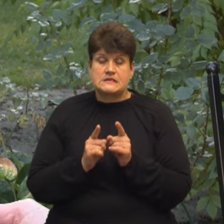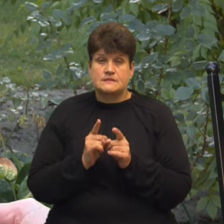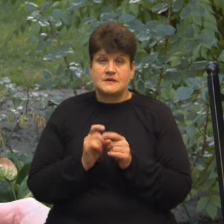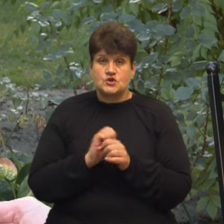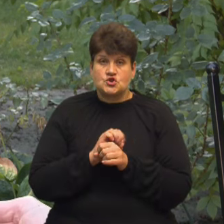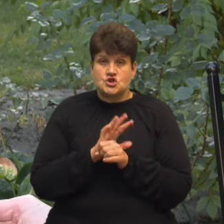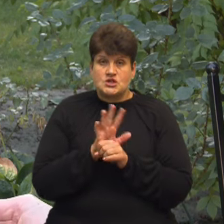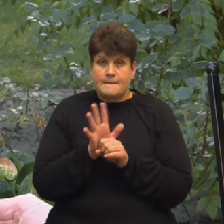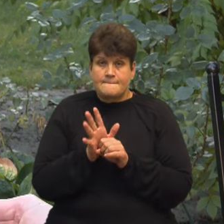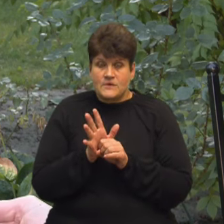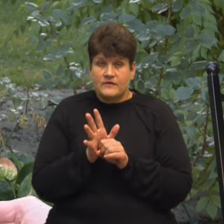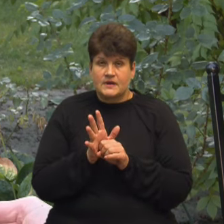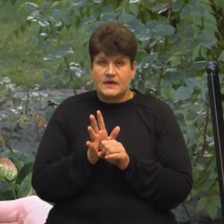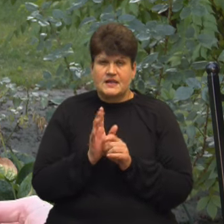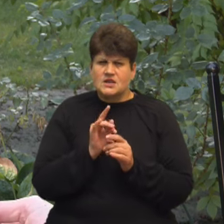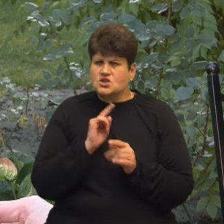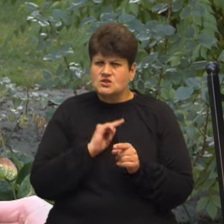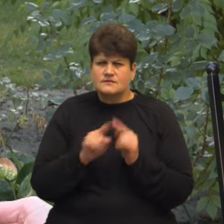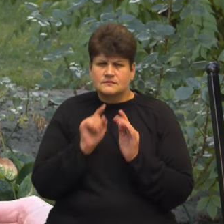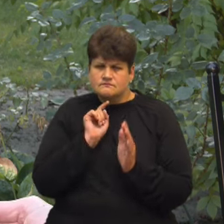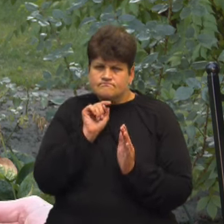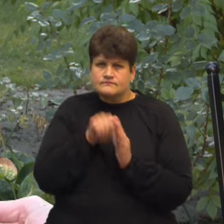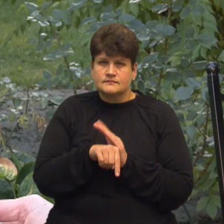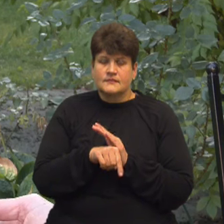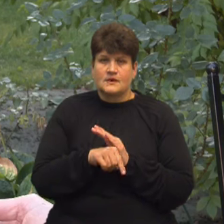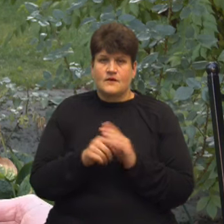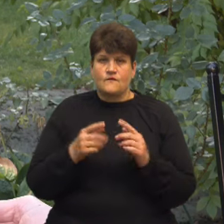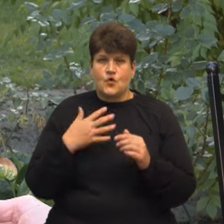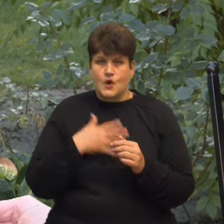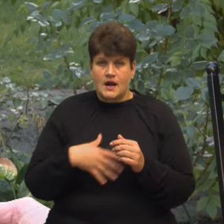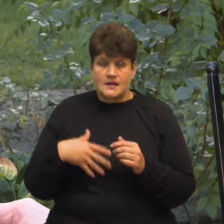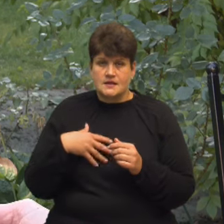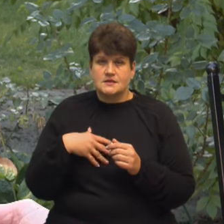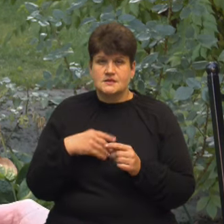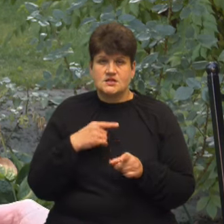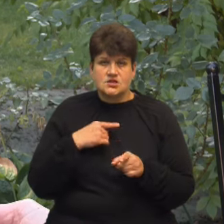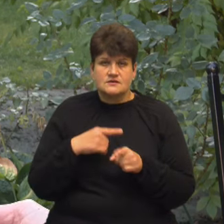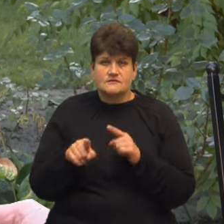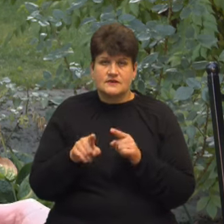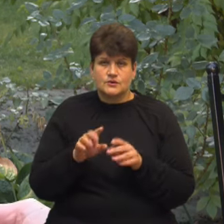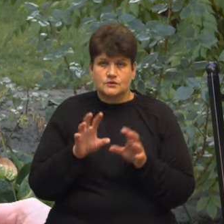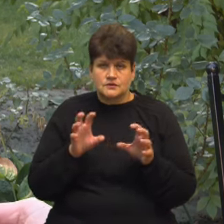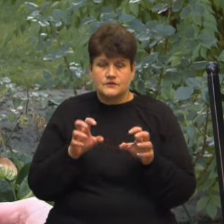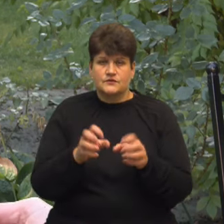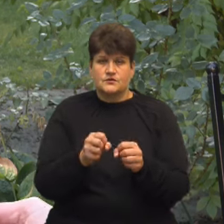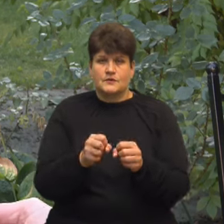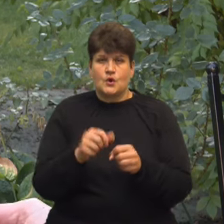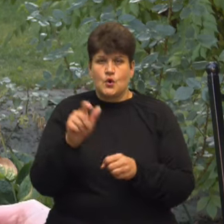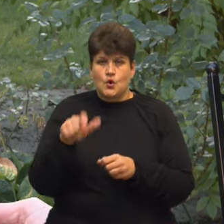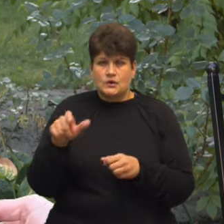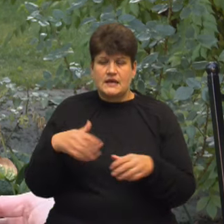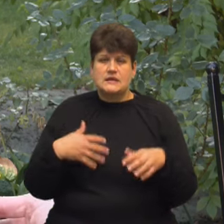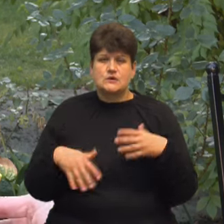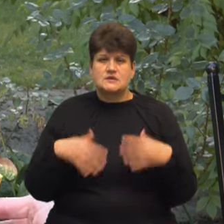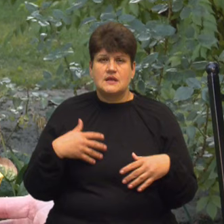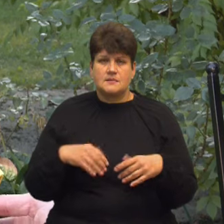білок, який швидше проникає в організм і швидше вражає людей з ослабленим